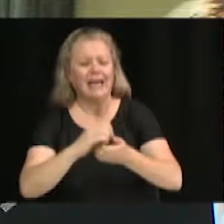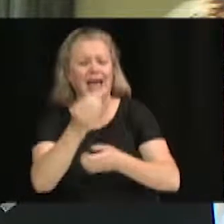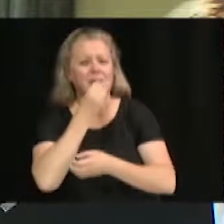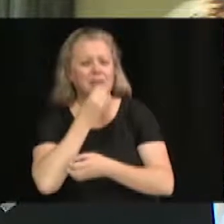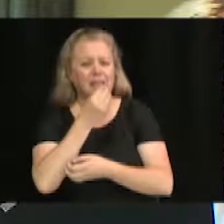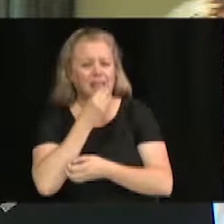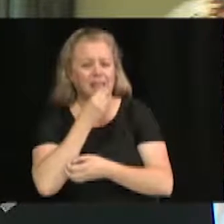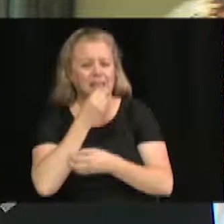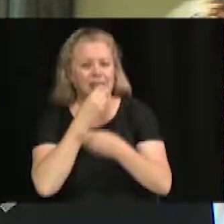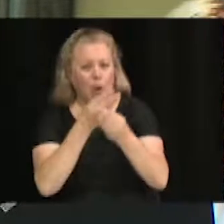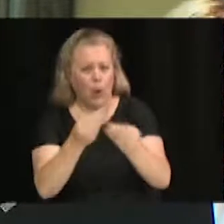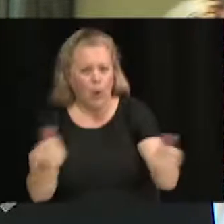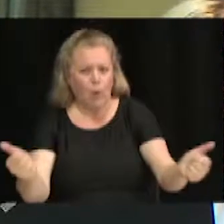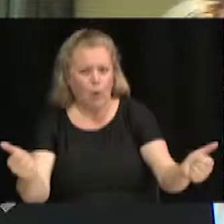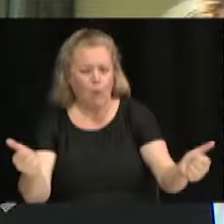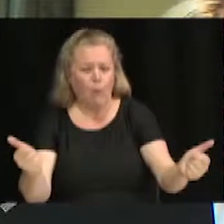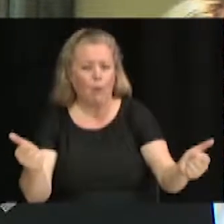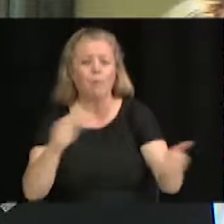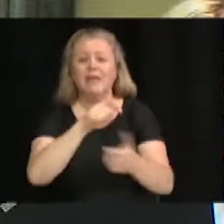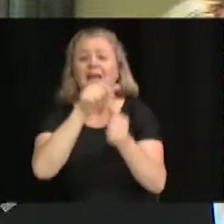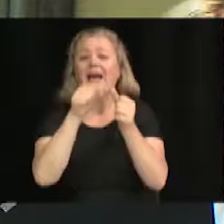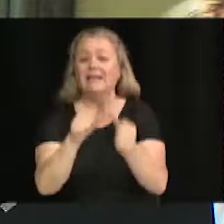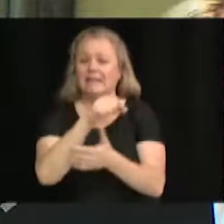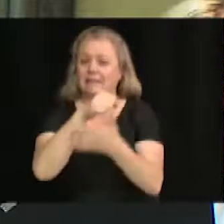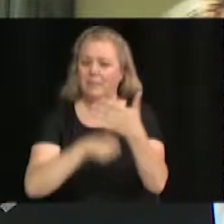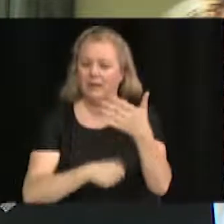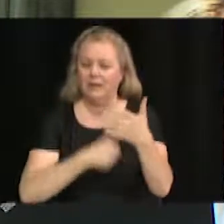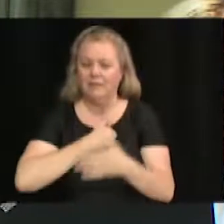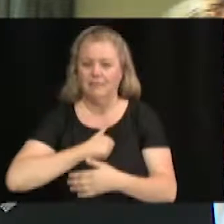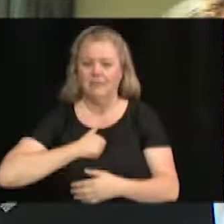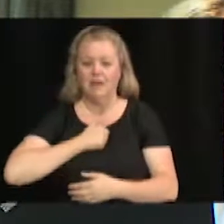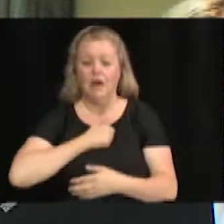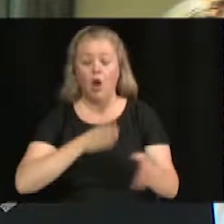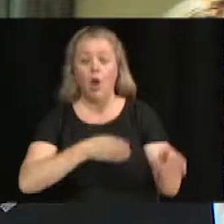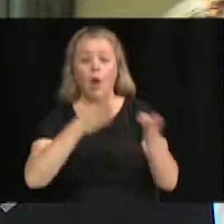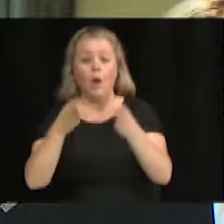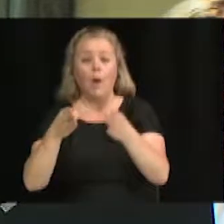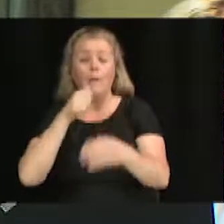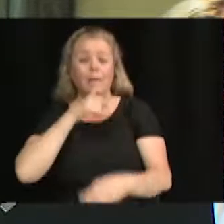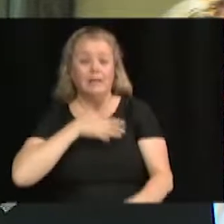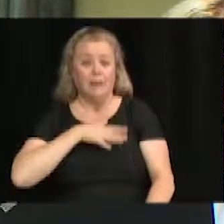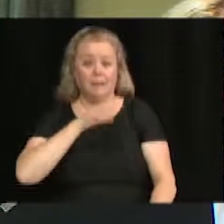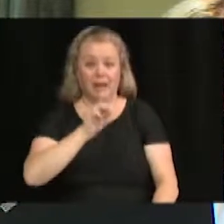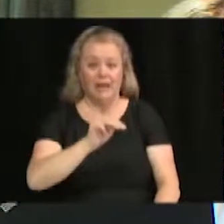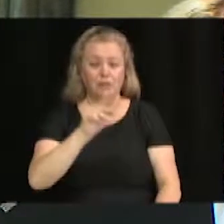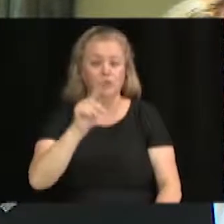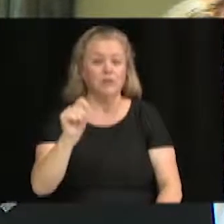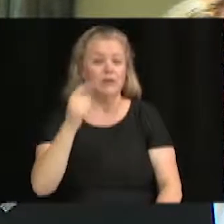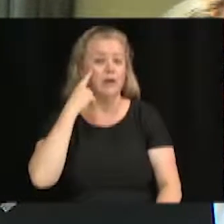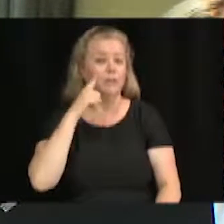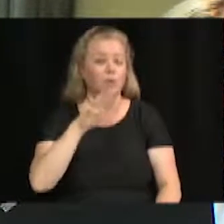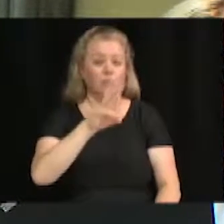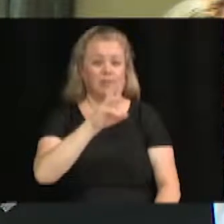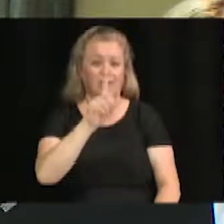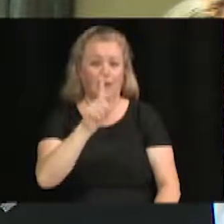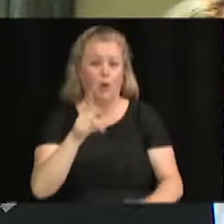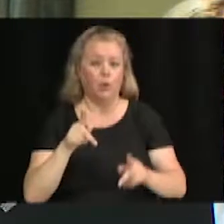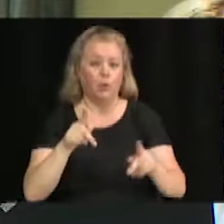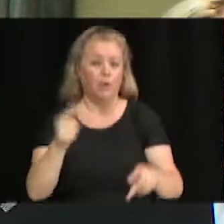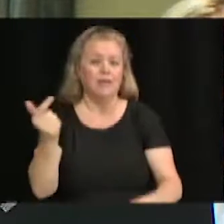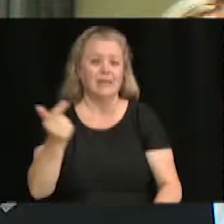198 Notre-Dame-Est. Un projet, Mme Parise Toutat pour le 61 rue Gamache.